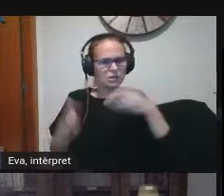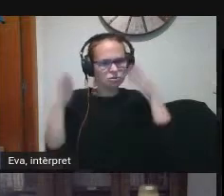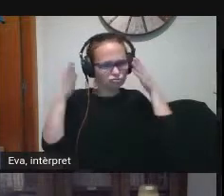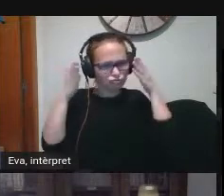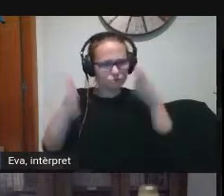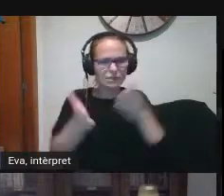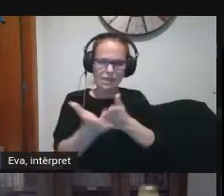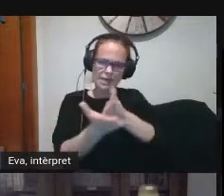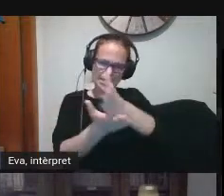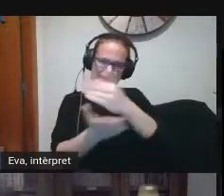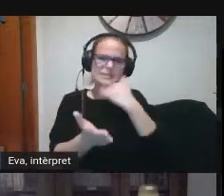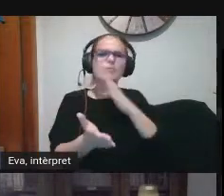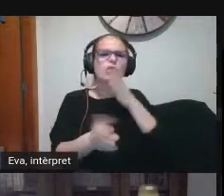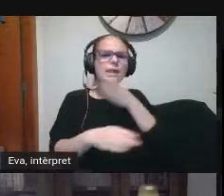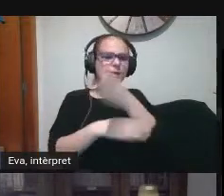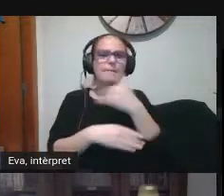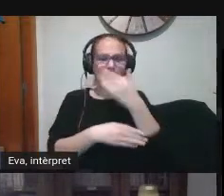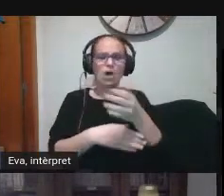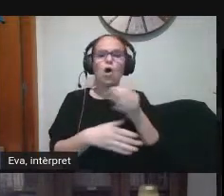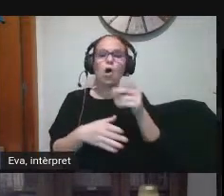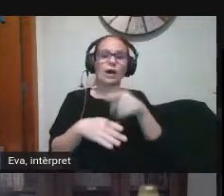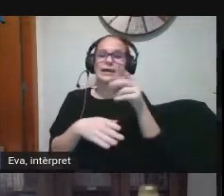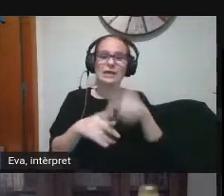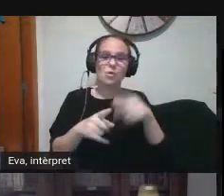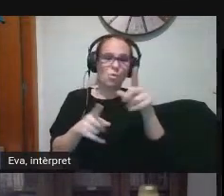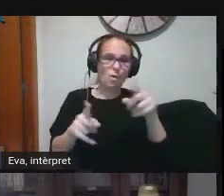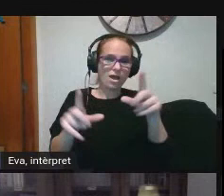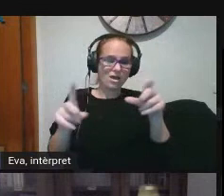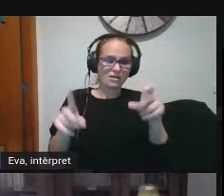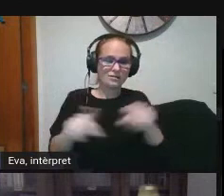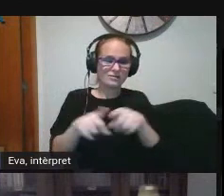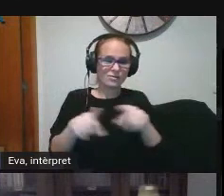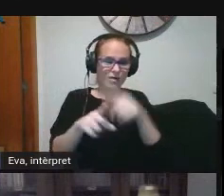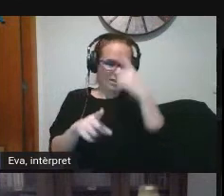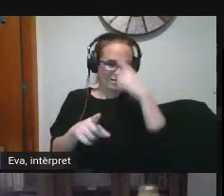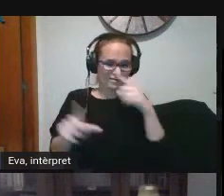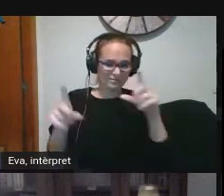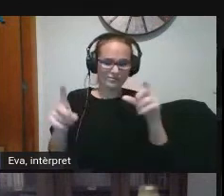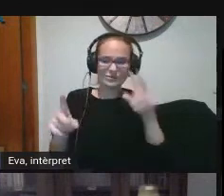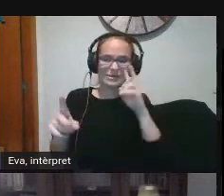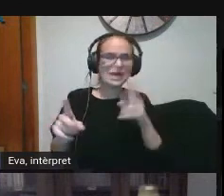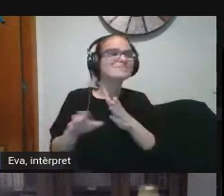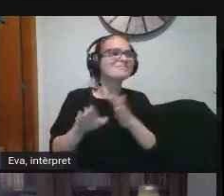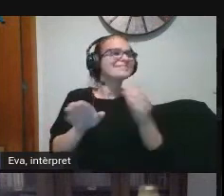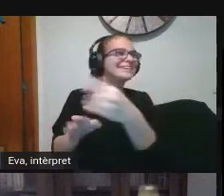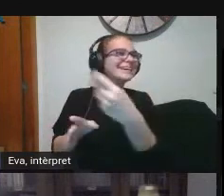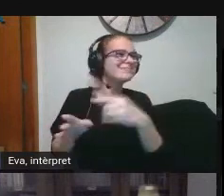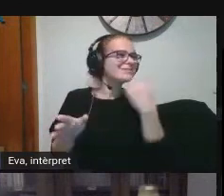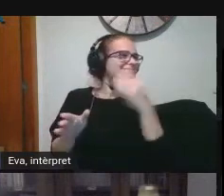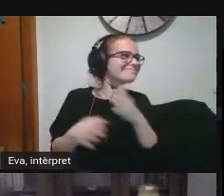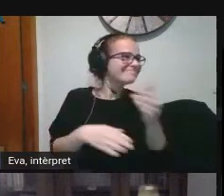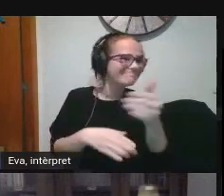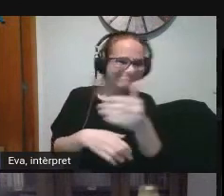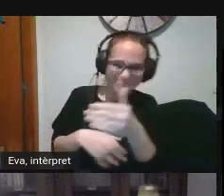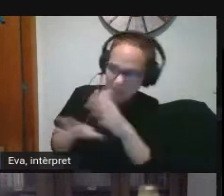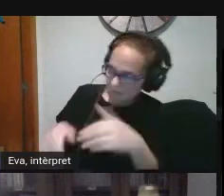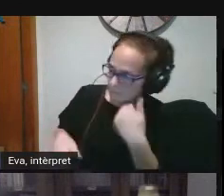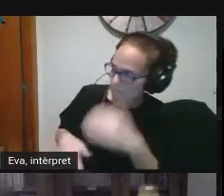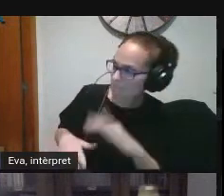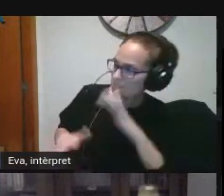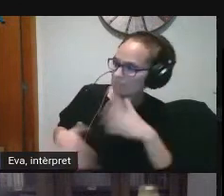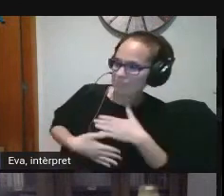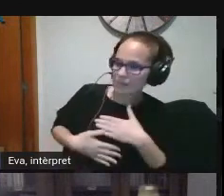realment com aquí la imatge hi una corba i no sabem que ens trobarem al darrere què hi ha al final d'aquesta línia